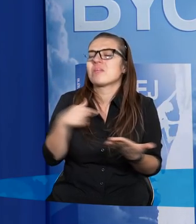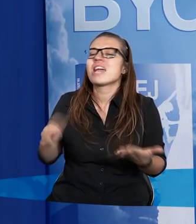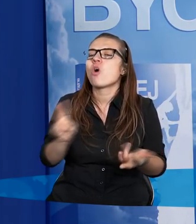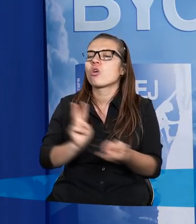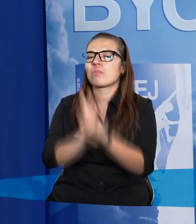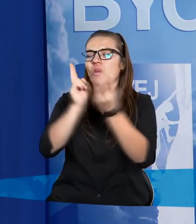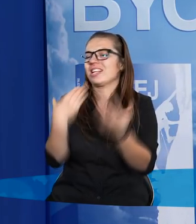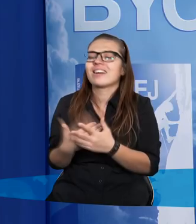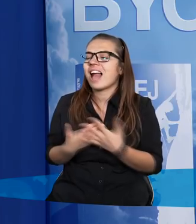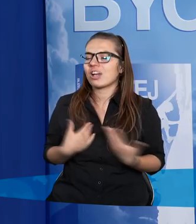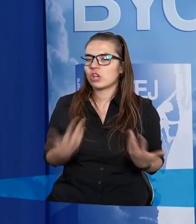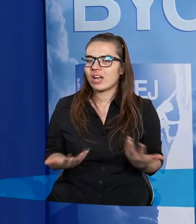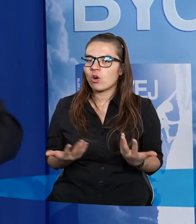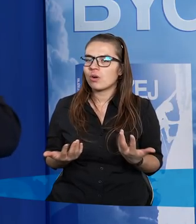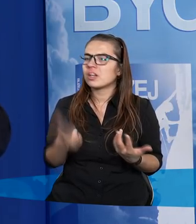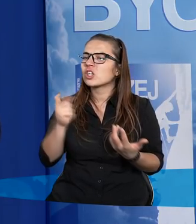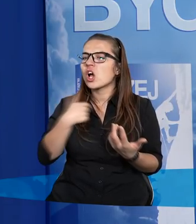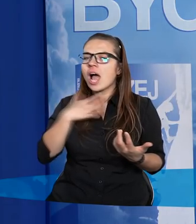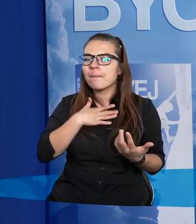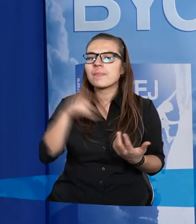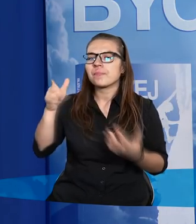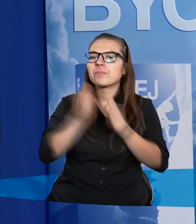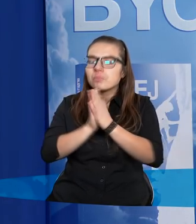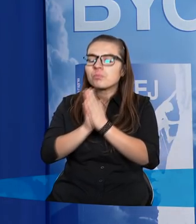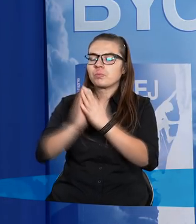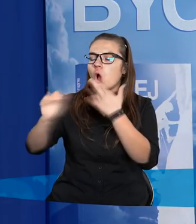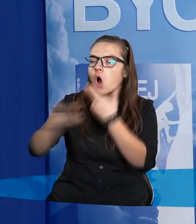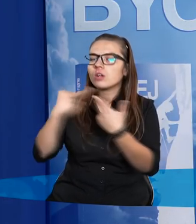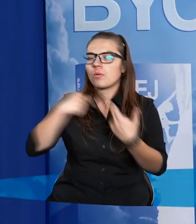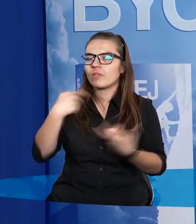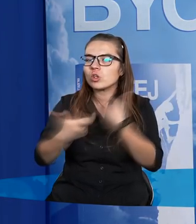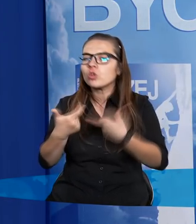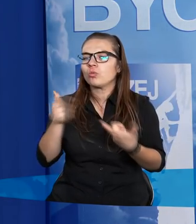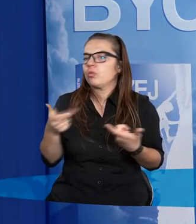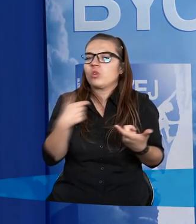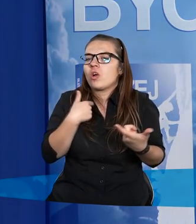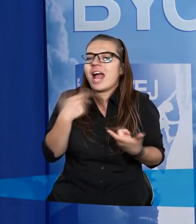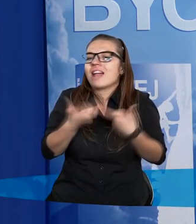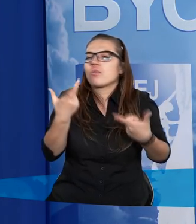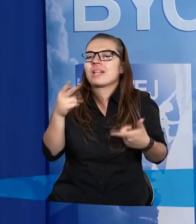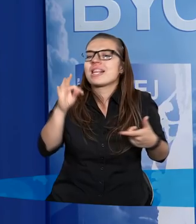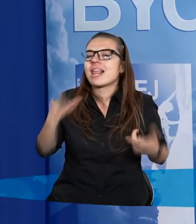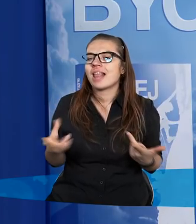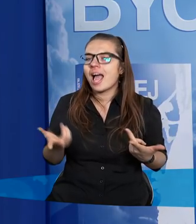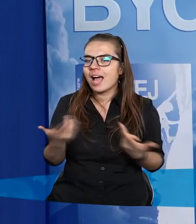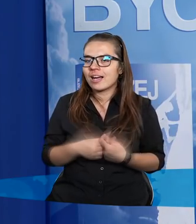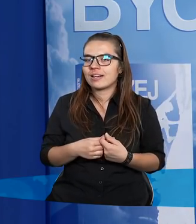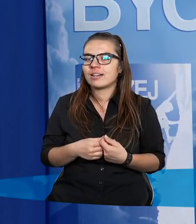to spotyka? Wołam do Ciebie, proszę odpowiedź, zrób coś, co ja takiego zrobiłem, nie tak.